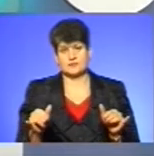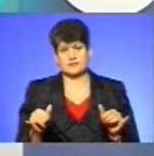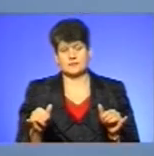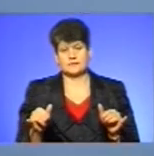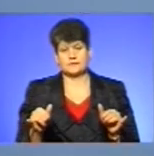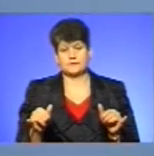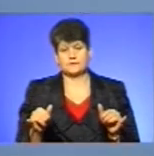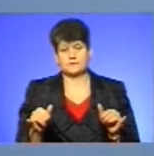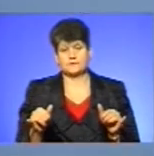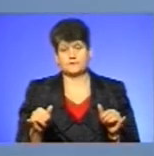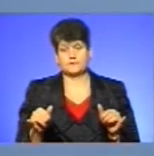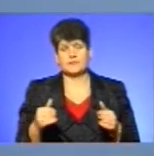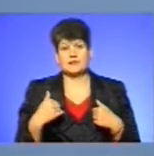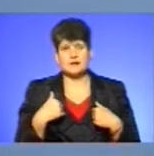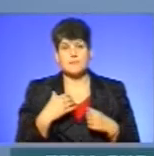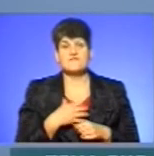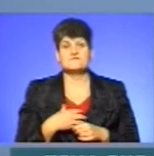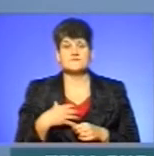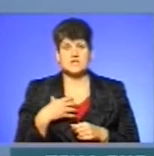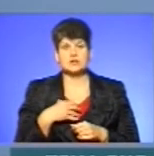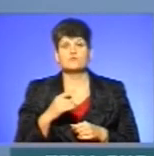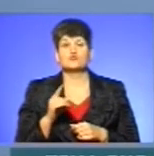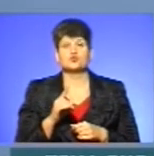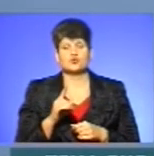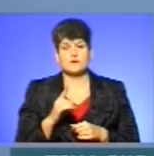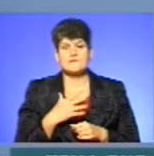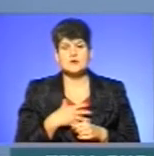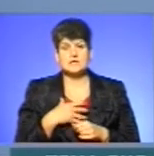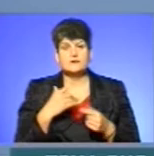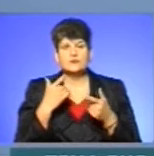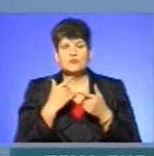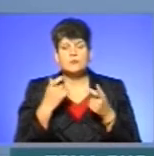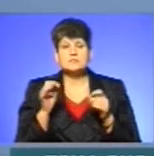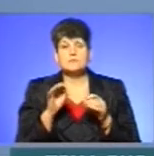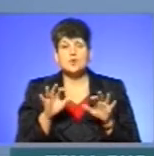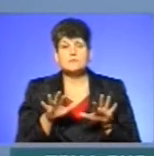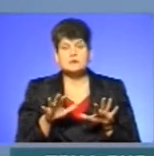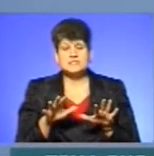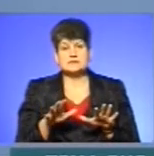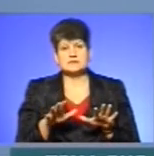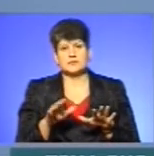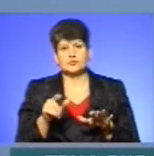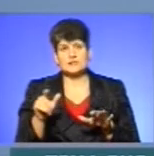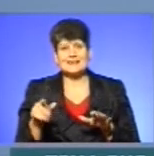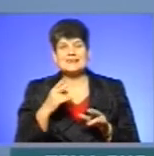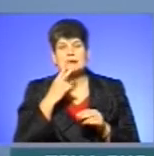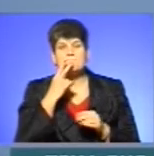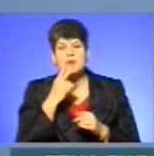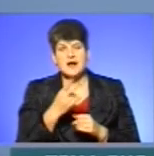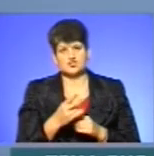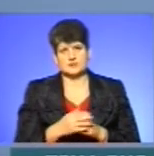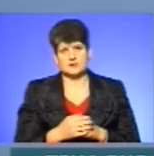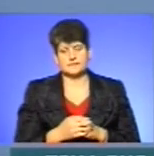Дивіться, нам важливе що? Важлива інформація про місце знаходження тієї і осіб, які бачили якийсь.